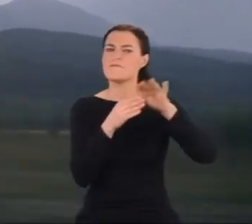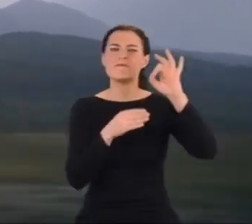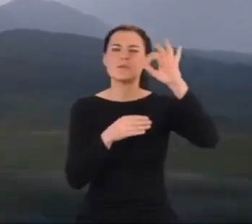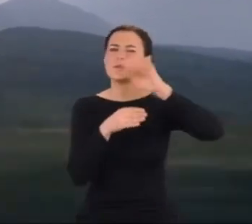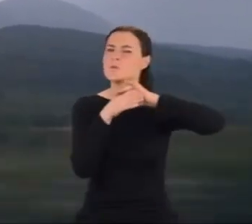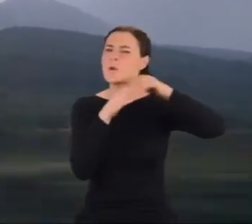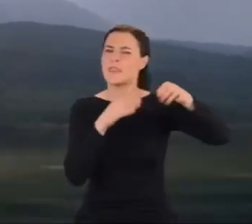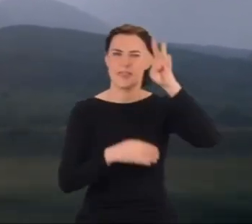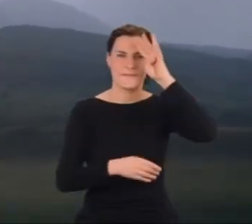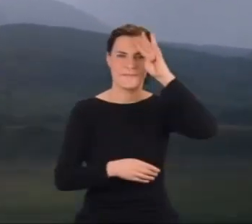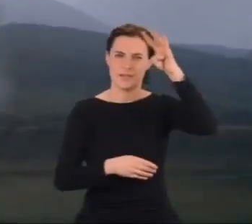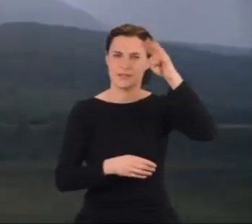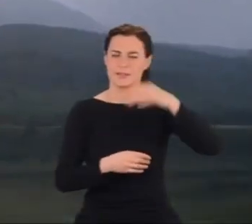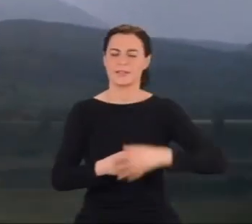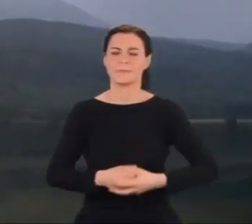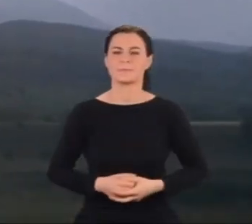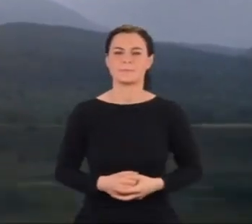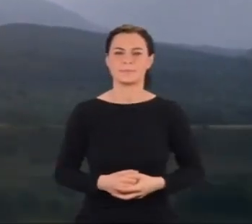Realizacja